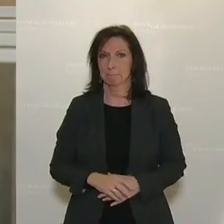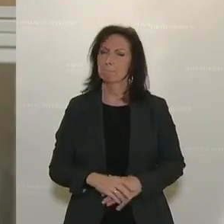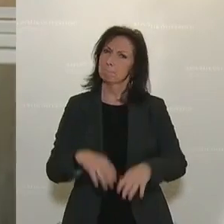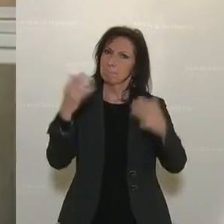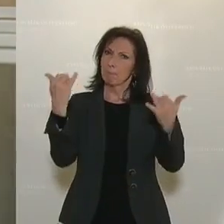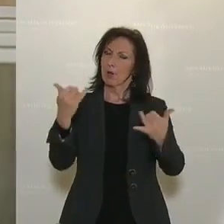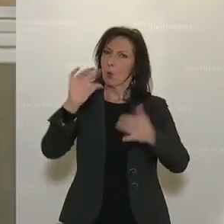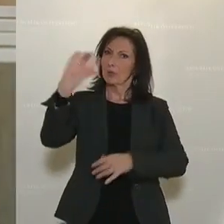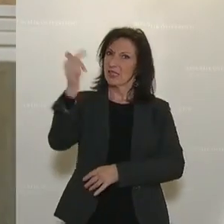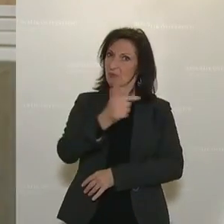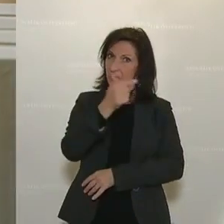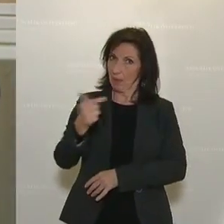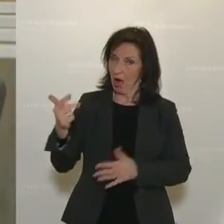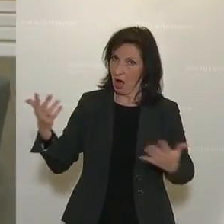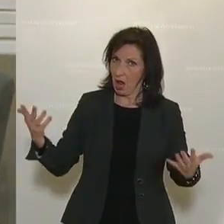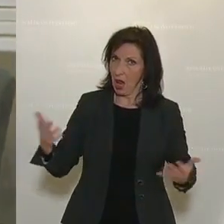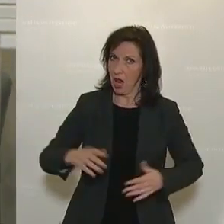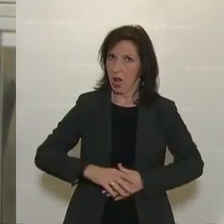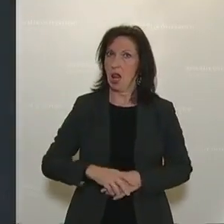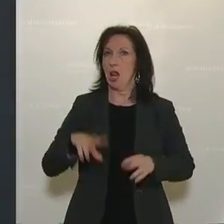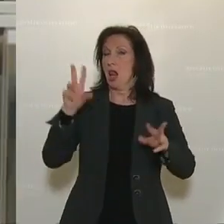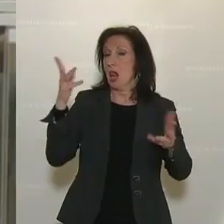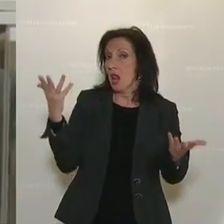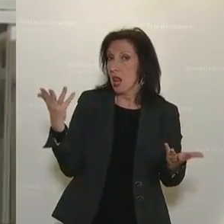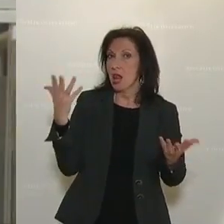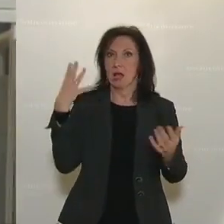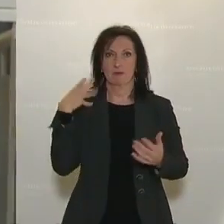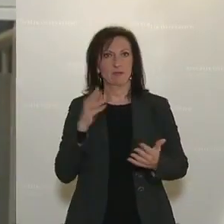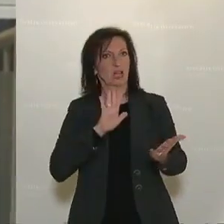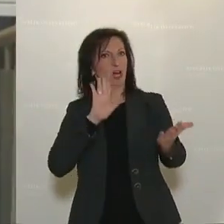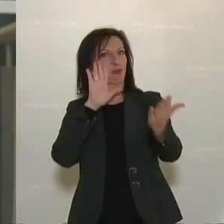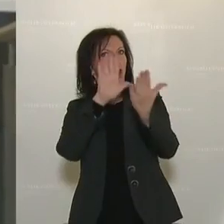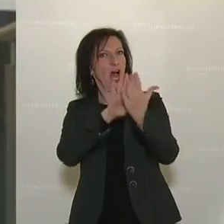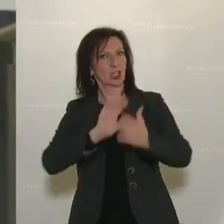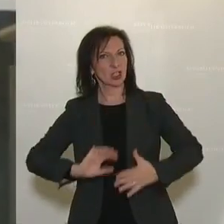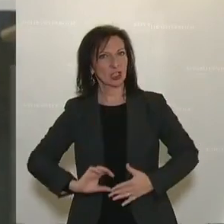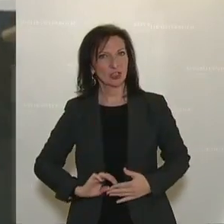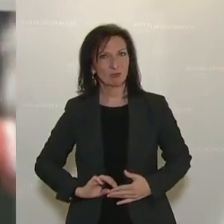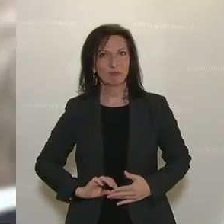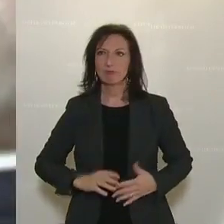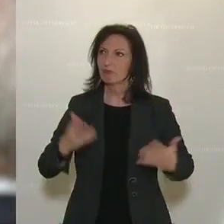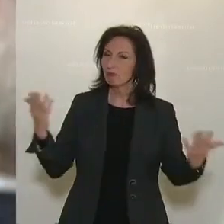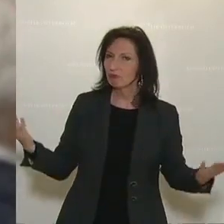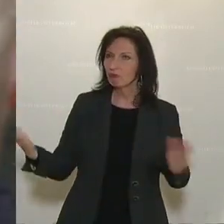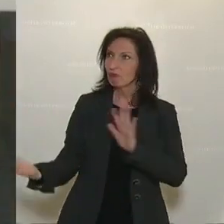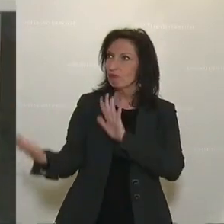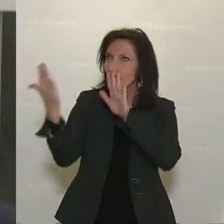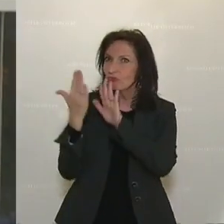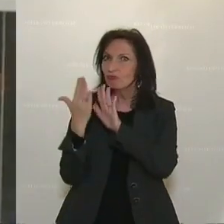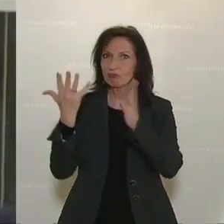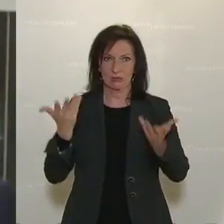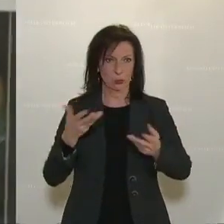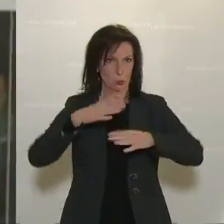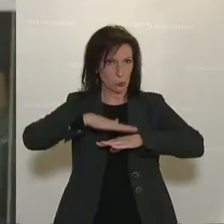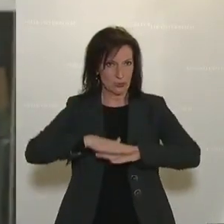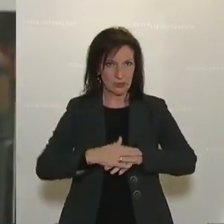heute das zweite Mal das Vergnügen, uns sozusagen von Angesicht zu Angesicht gegenüber zu stehen beziehungsweise zu sitzen. Und